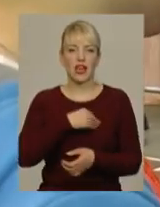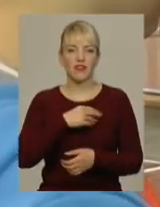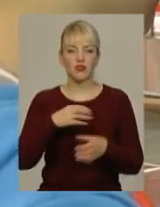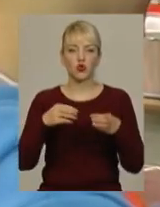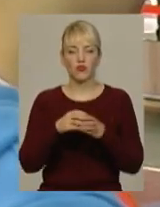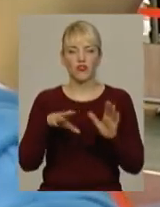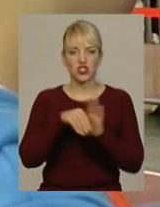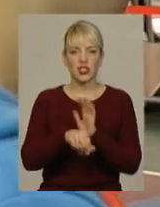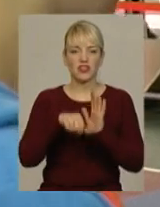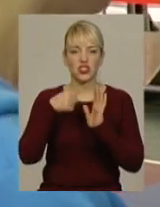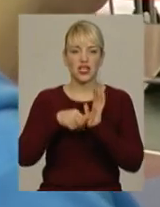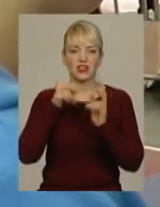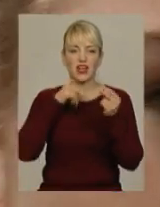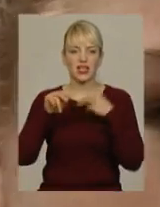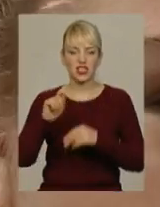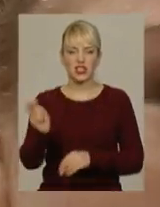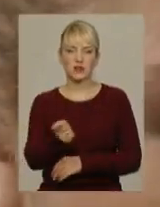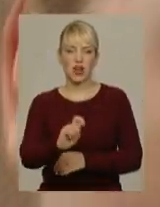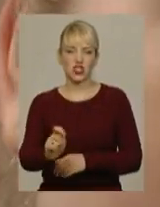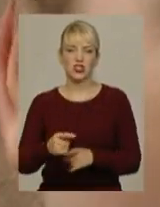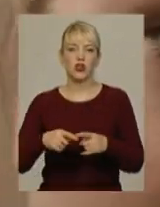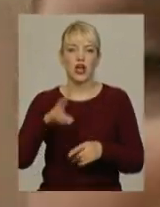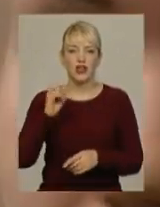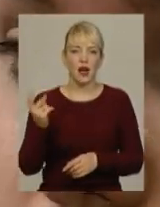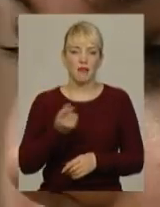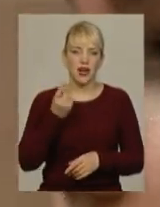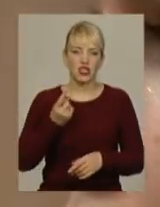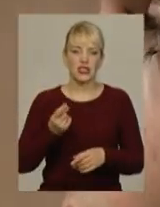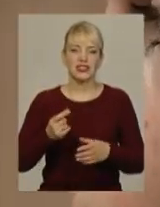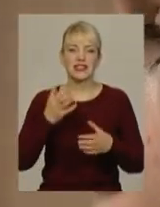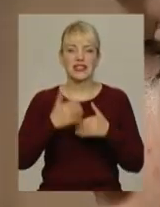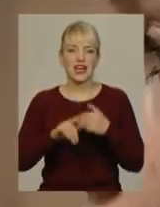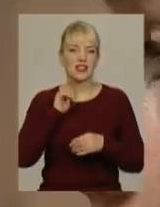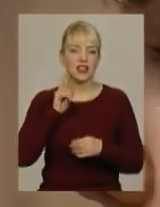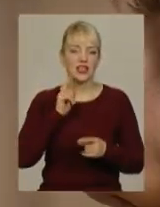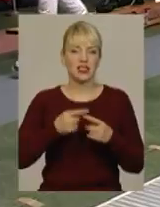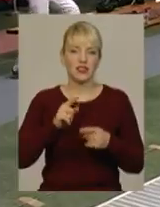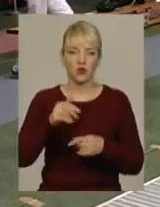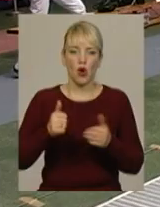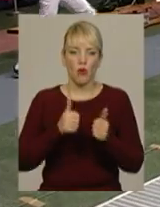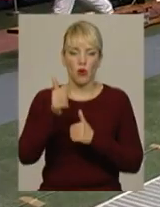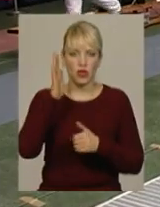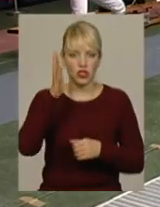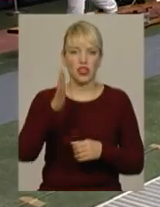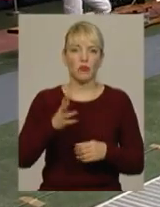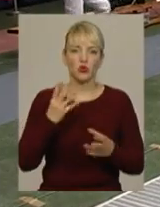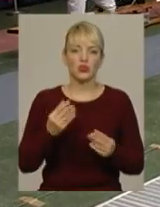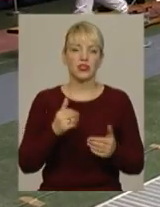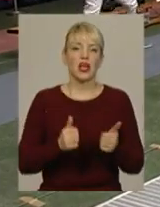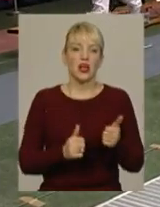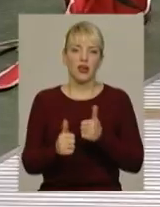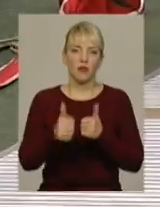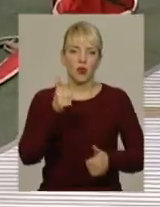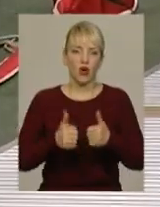щойно увійшла до 16 кращих шпажисток на першості України серед кадетів. Попереду в неї ще кілька боїв. Дівчина сподівається виграти в